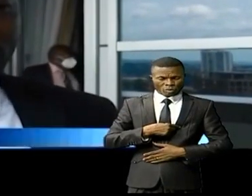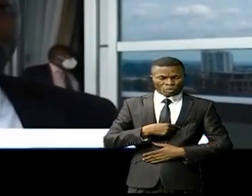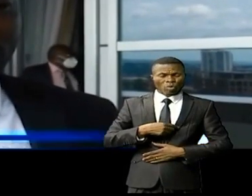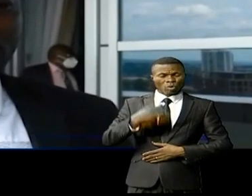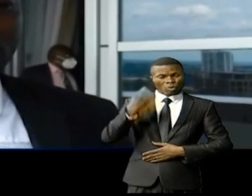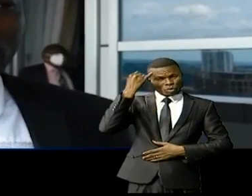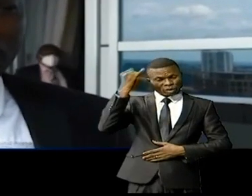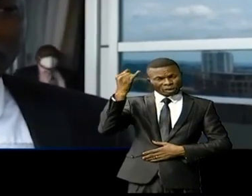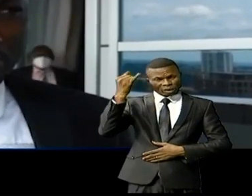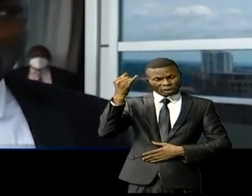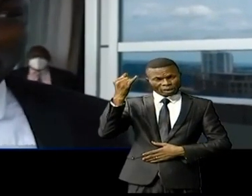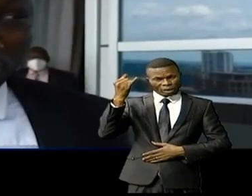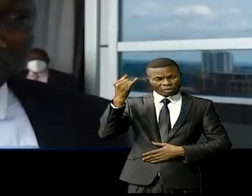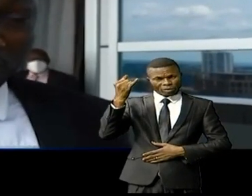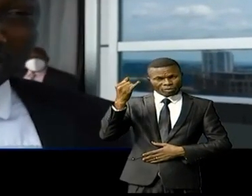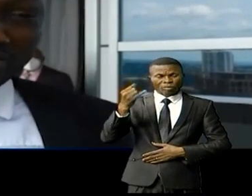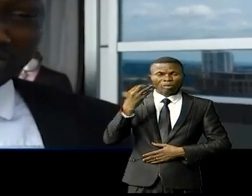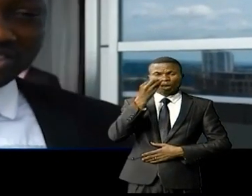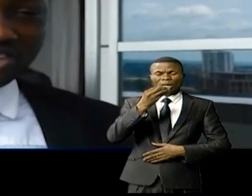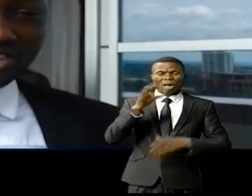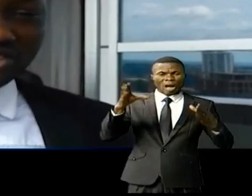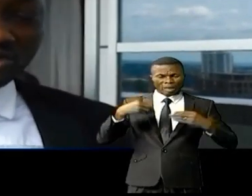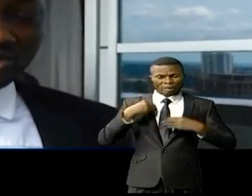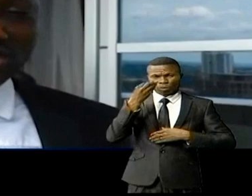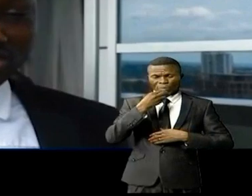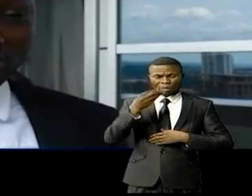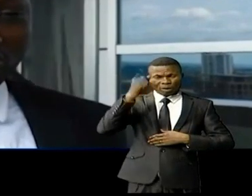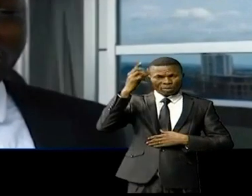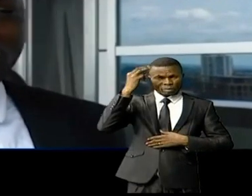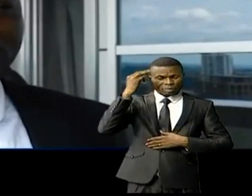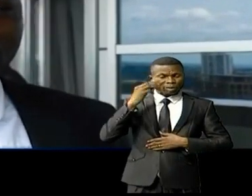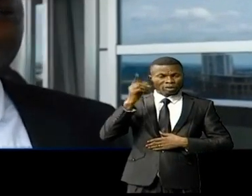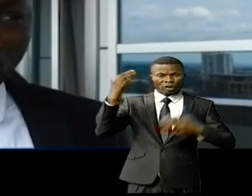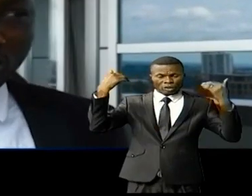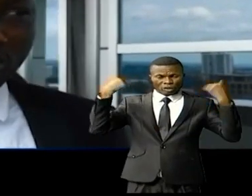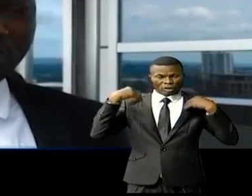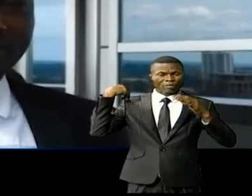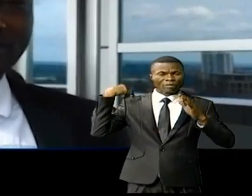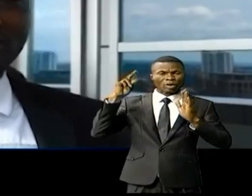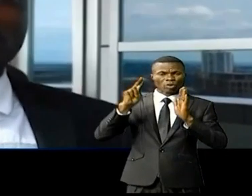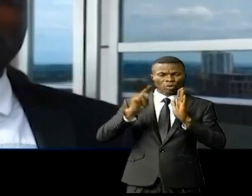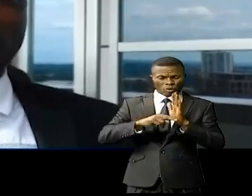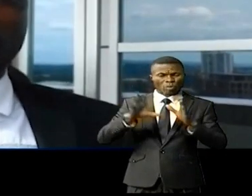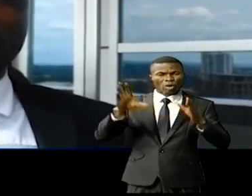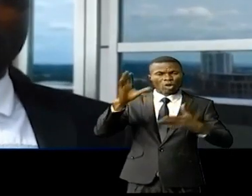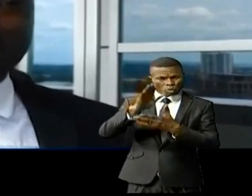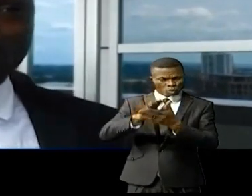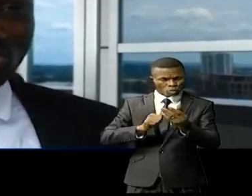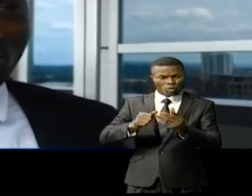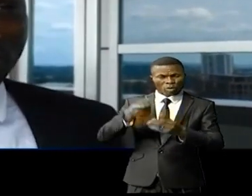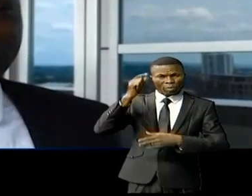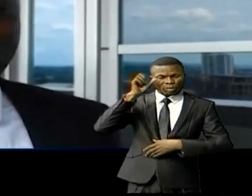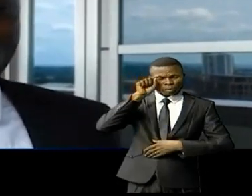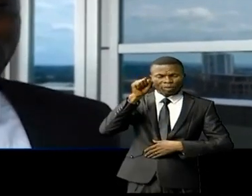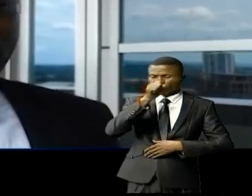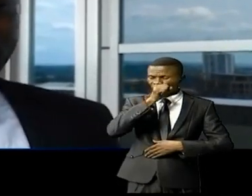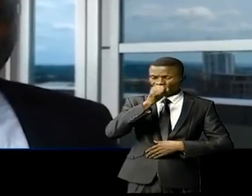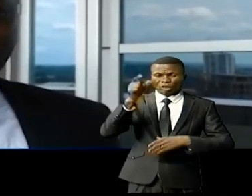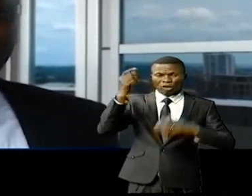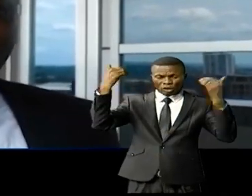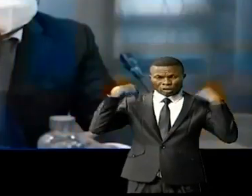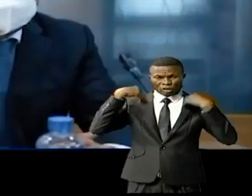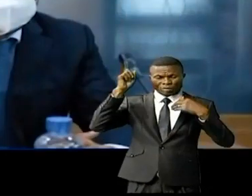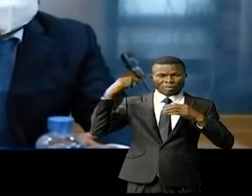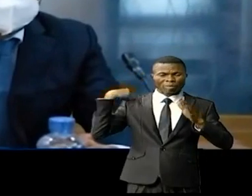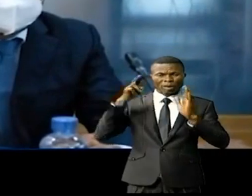aux paroles du premier ministre, que lui qui est le chef du gouvernement, nous croyons à lui parce que c lui qui a le bâton du commandement du gouvernement